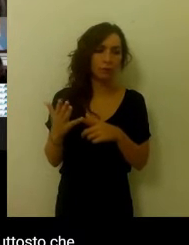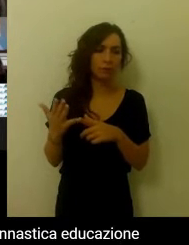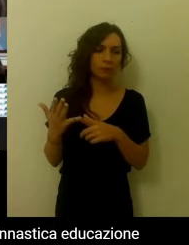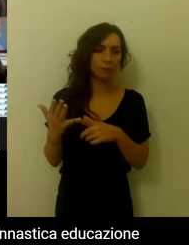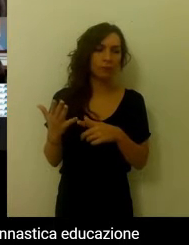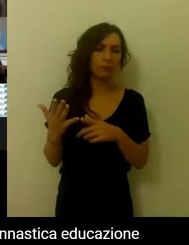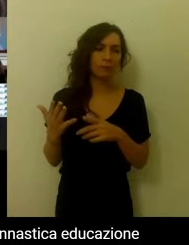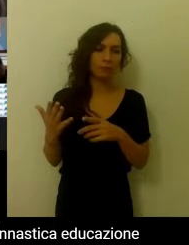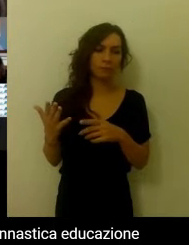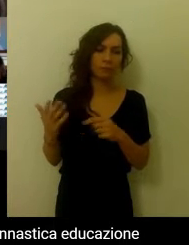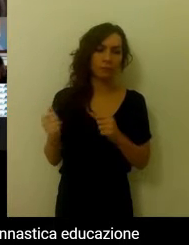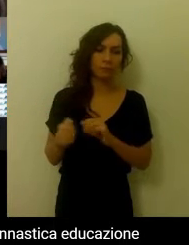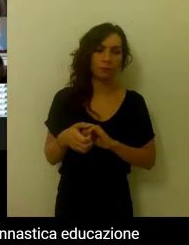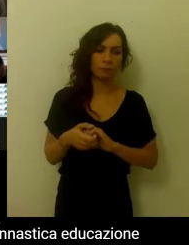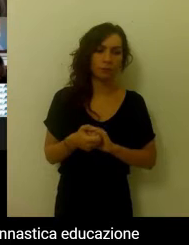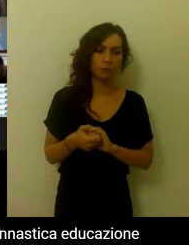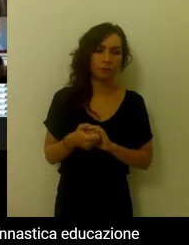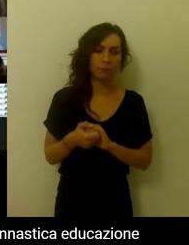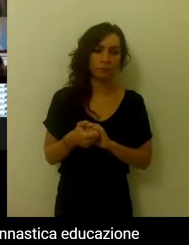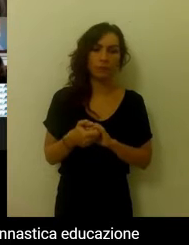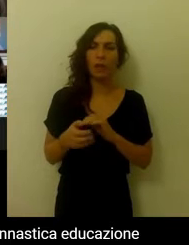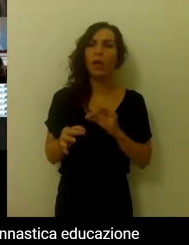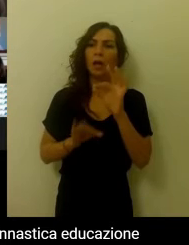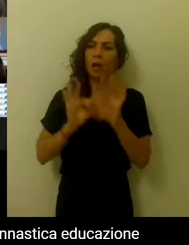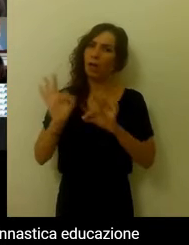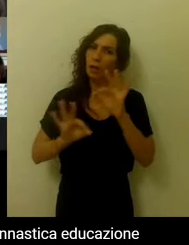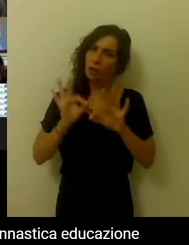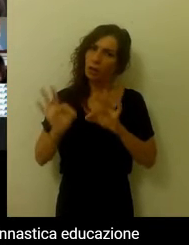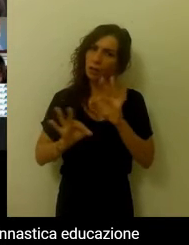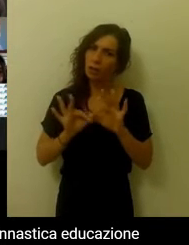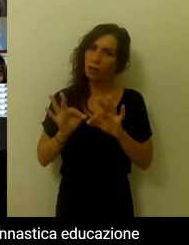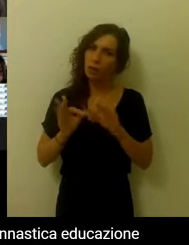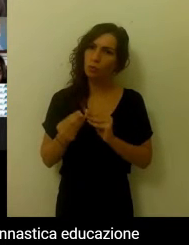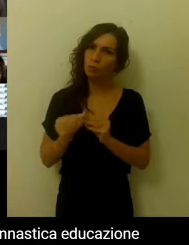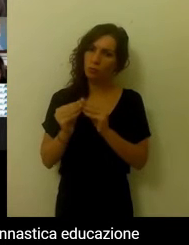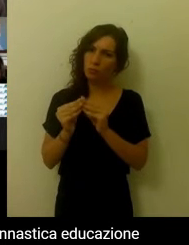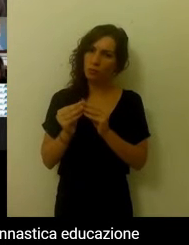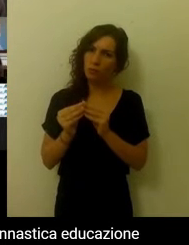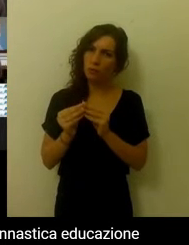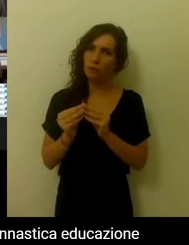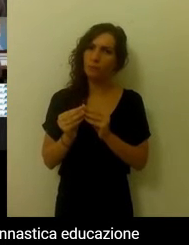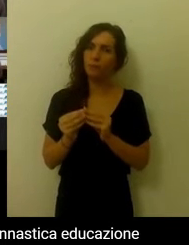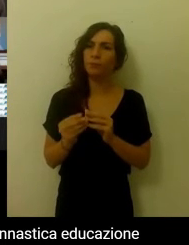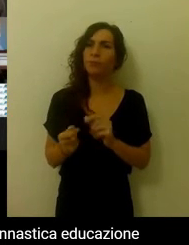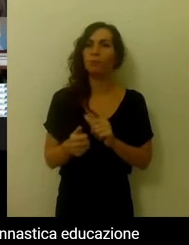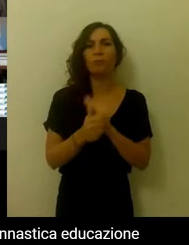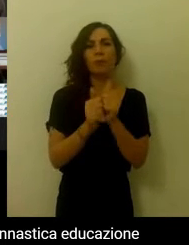piuttosto che distribuire in modo costere le critiche e il giudizio. Aiutare gli atleti o gli alunni,